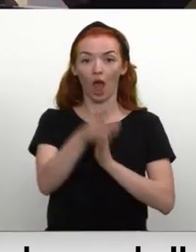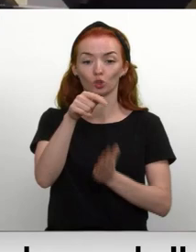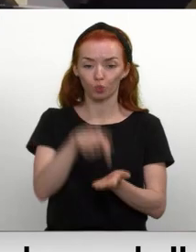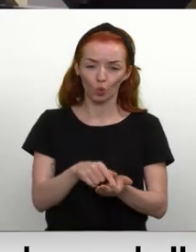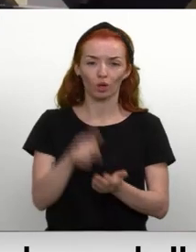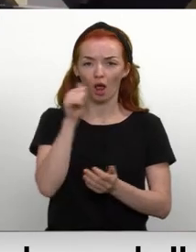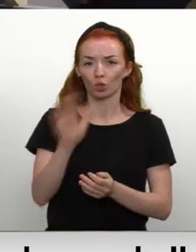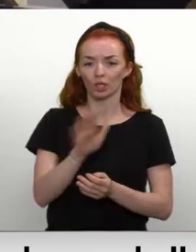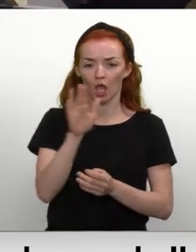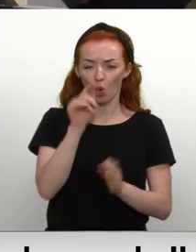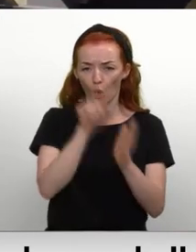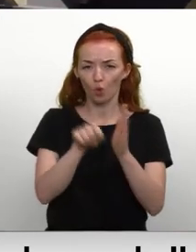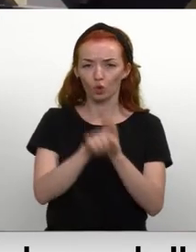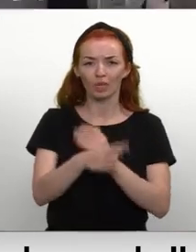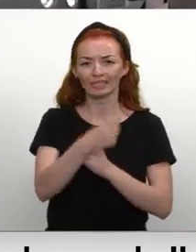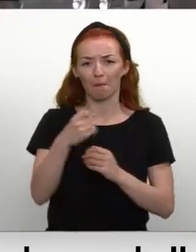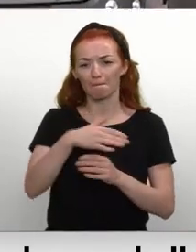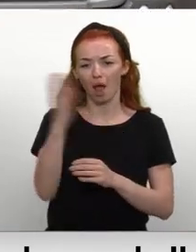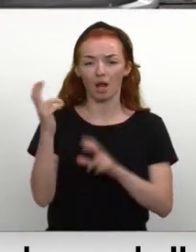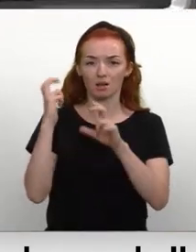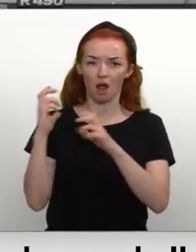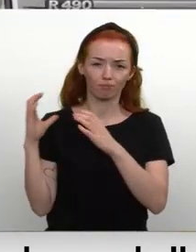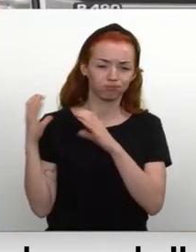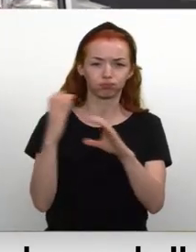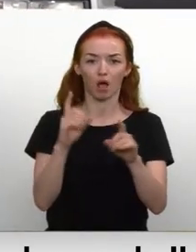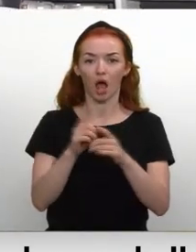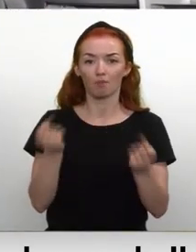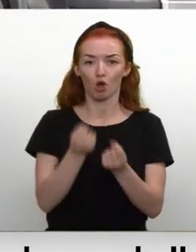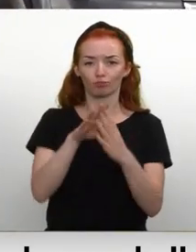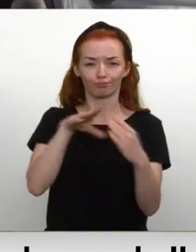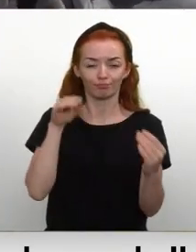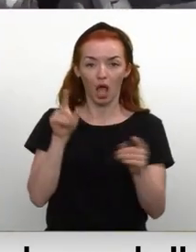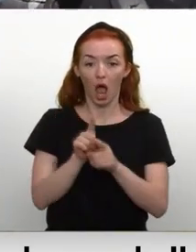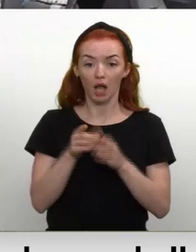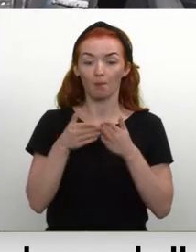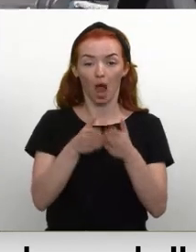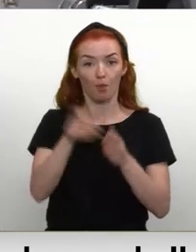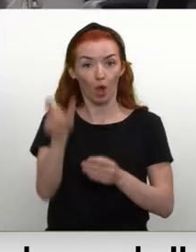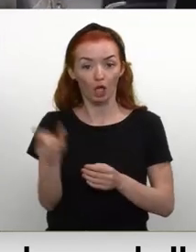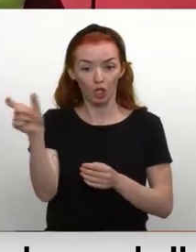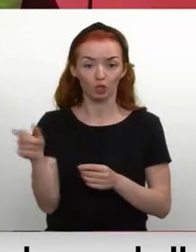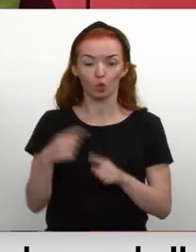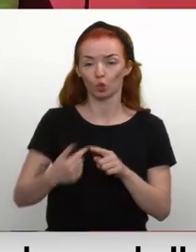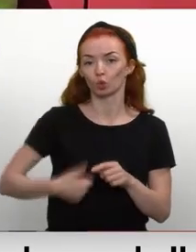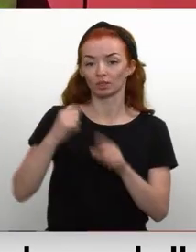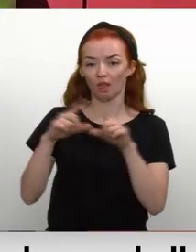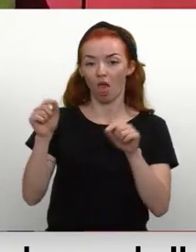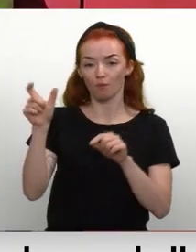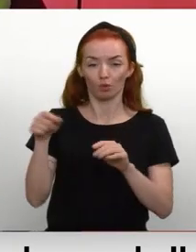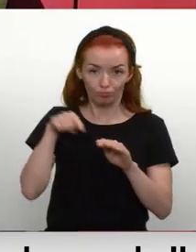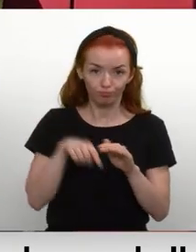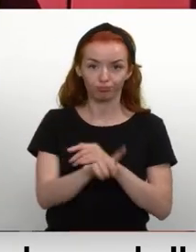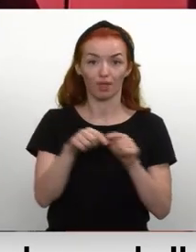Dienas kontrolē vairākus simtus, kravas un vieglā automašīnu, kā arī daudzu prāmi, pasažieru un uzņēmumu strādnieki iekļūšana Ostes